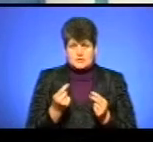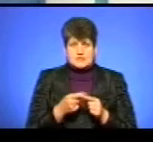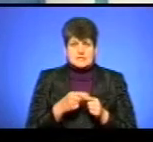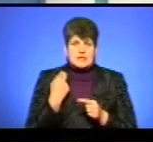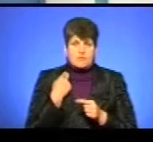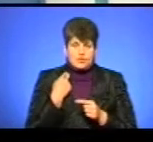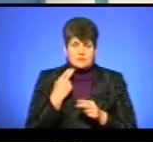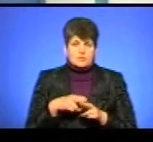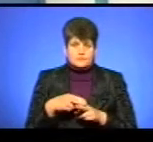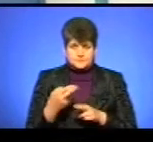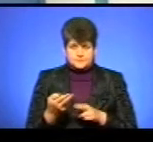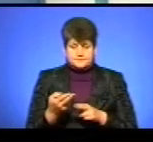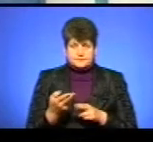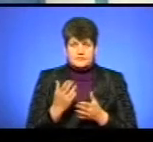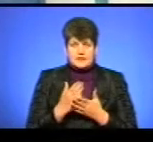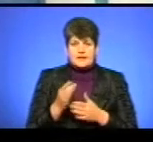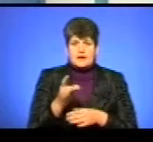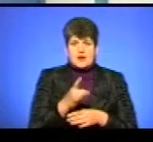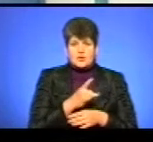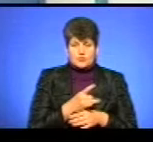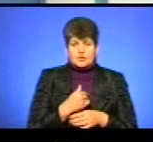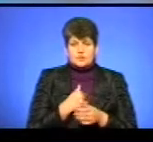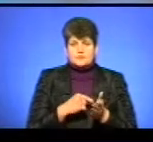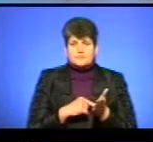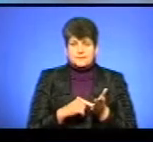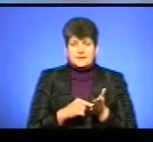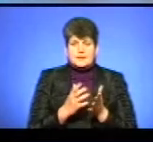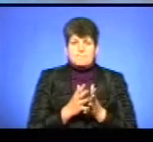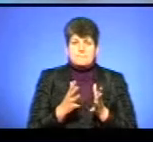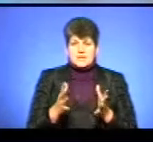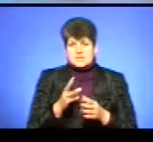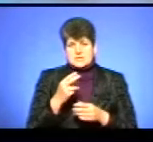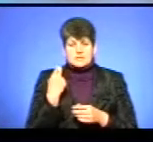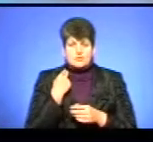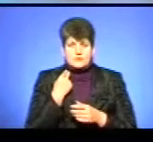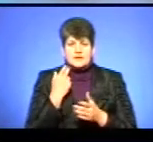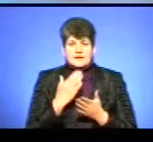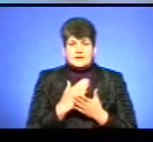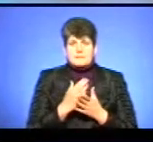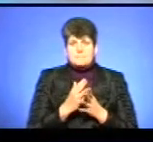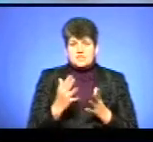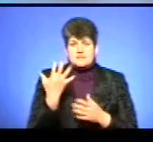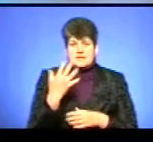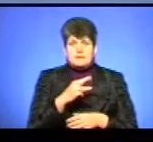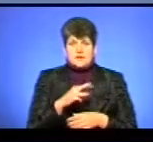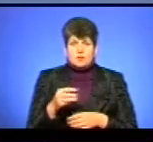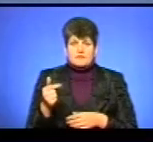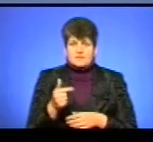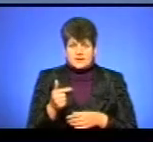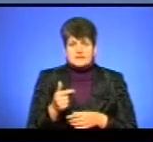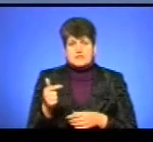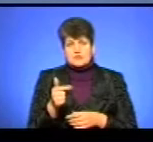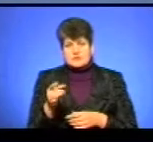погашений. Є райони, я хочу наголосити, де є найбільша заборгованість, котра становить більше 5 мільйонів гривень. зокрема,